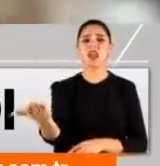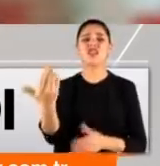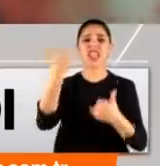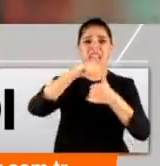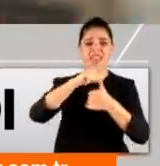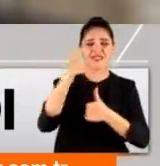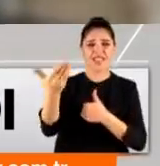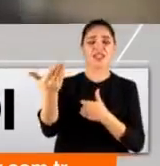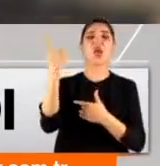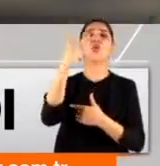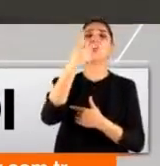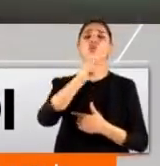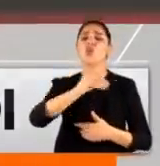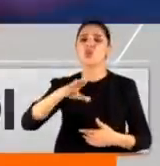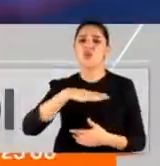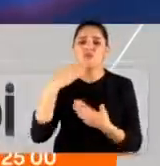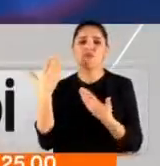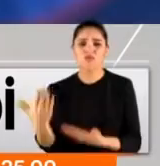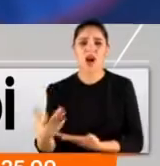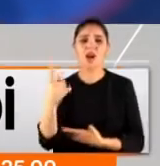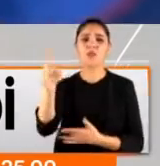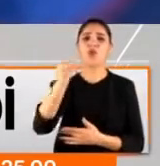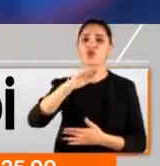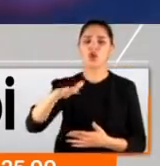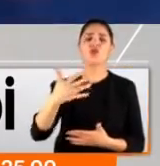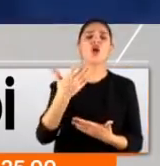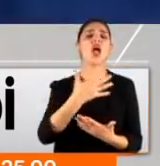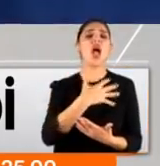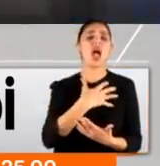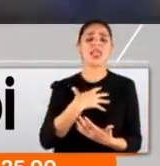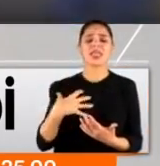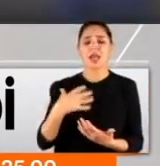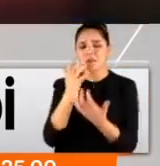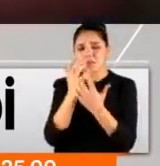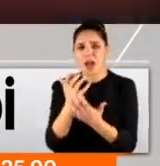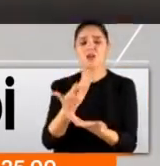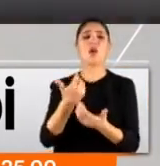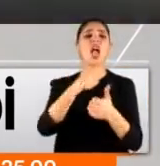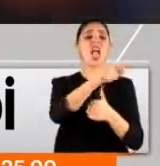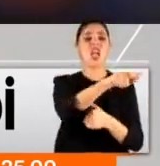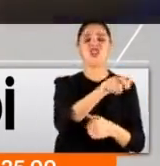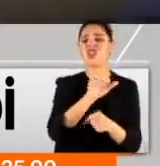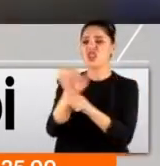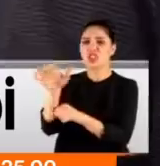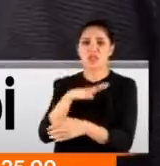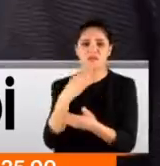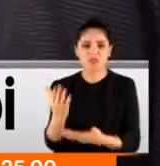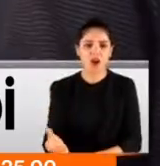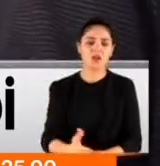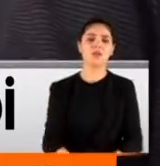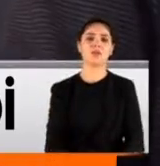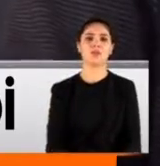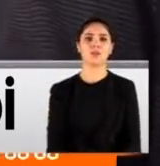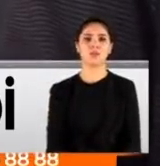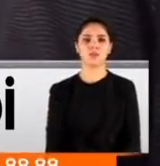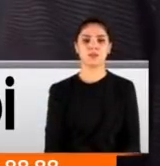evlendiğinde. Üç çocuğu oldu. Bir yandan çocuklarına annelik yaparken diğer yandan da eşinin şiddetine maruz kaldı. Her seferinde